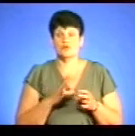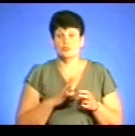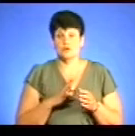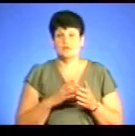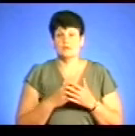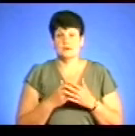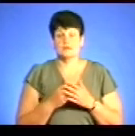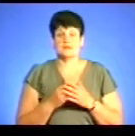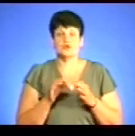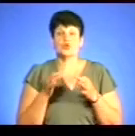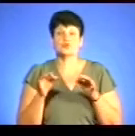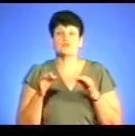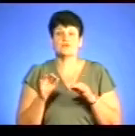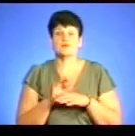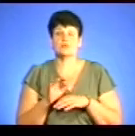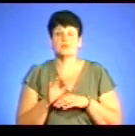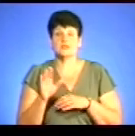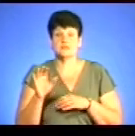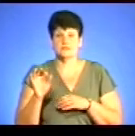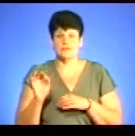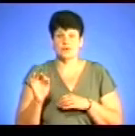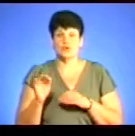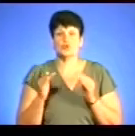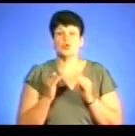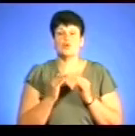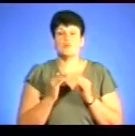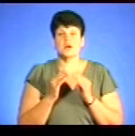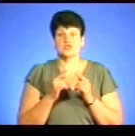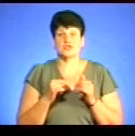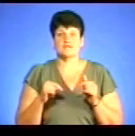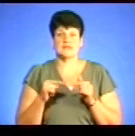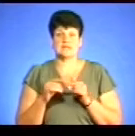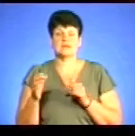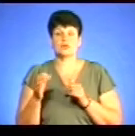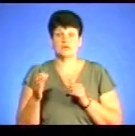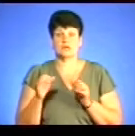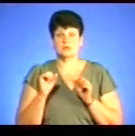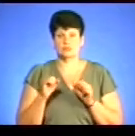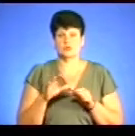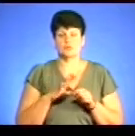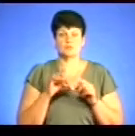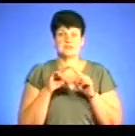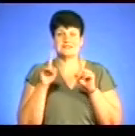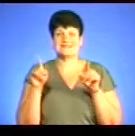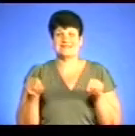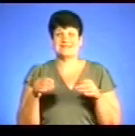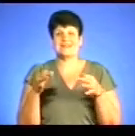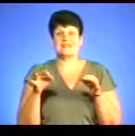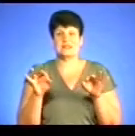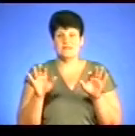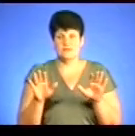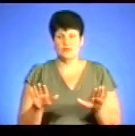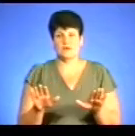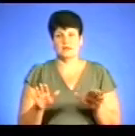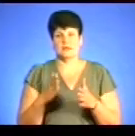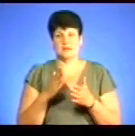натовно, ще і дозволити виробництво отаких домашніх видів алкоголю, які би можна було сертифікувати чи ліценсувати, з цього ж